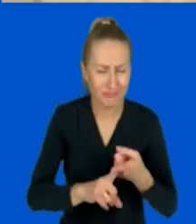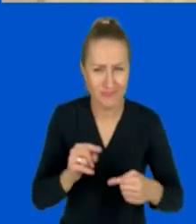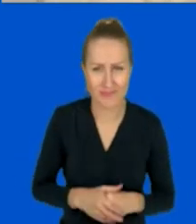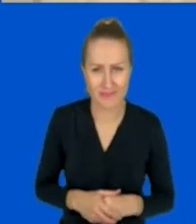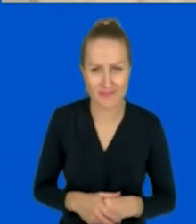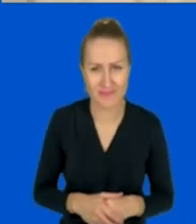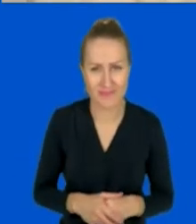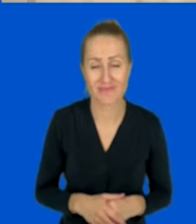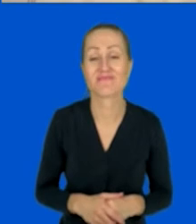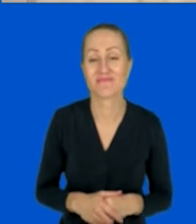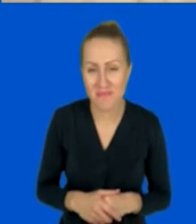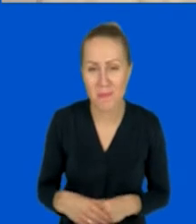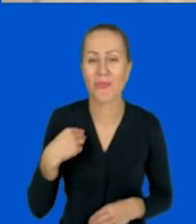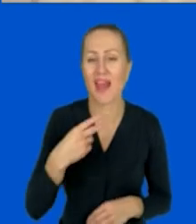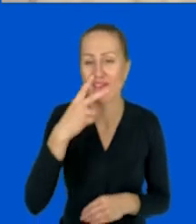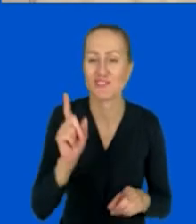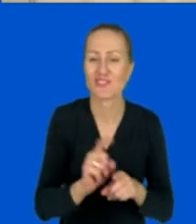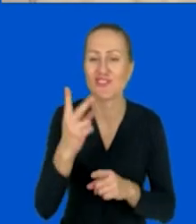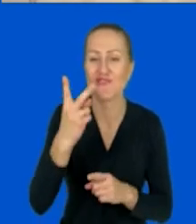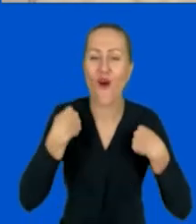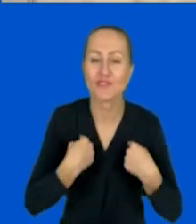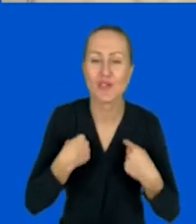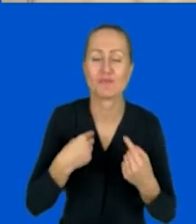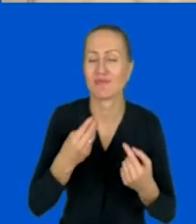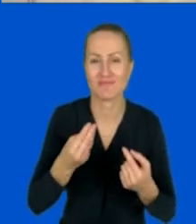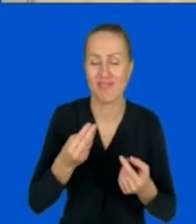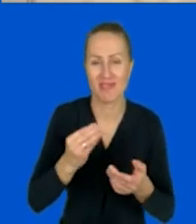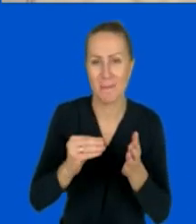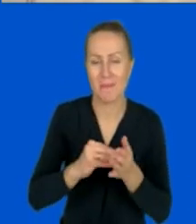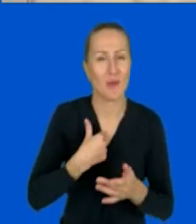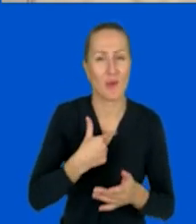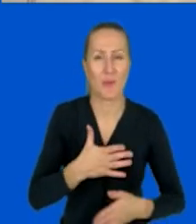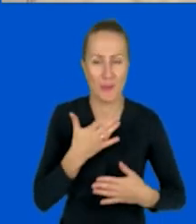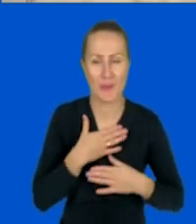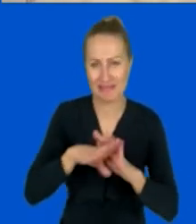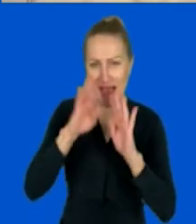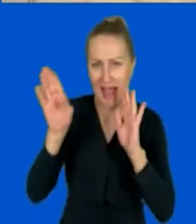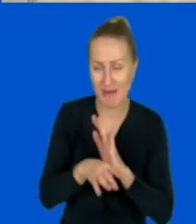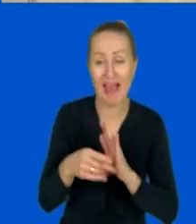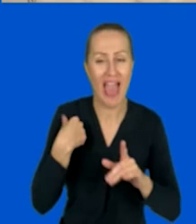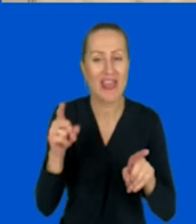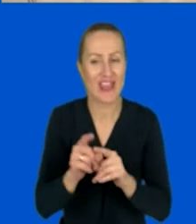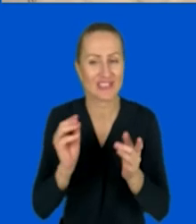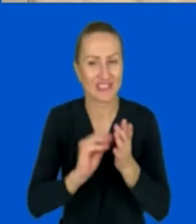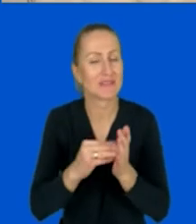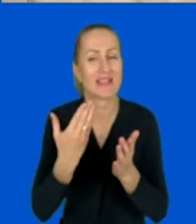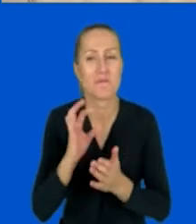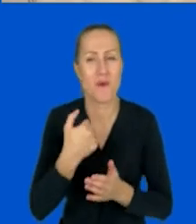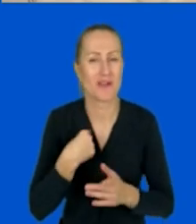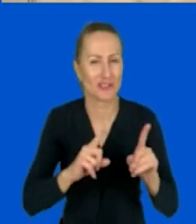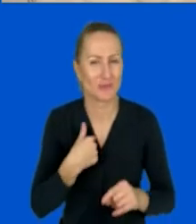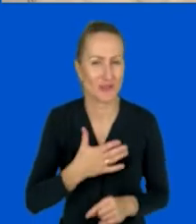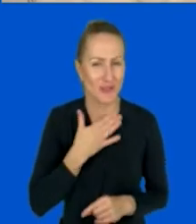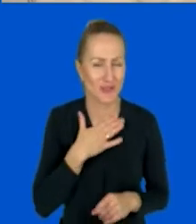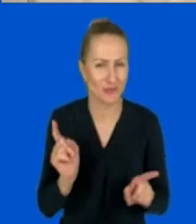Dobra, widzę, że wie osoby też powiedziały, mam wrażenie, że cały czas. No właśnie, ja to napisałam dlatego, że ja sama mam takie wrażenie, że ciągle